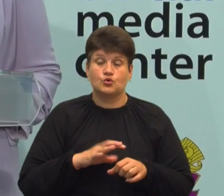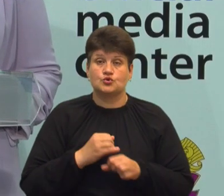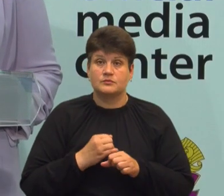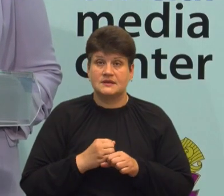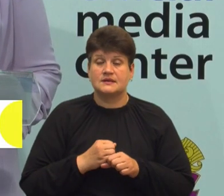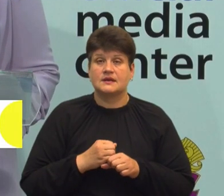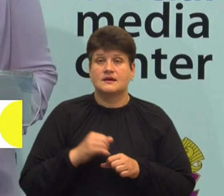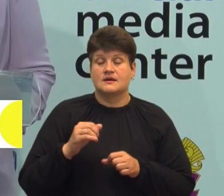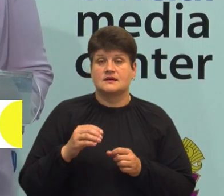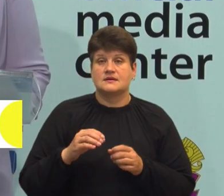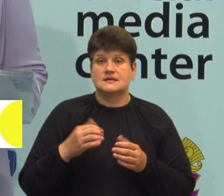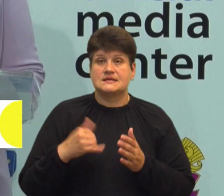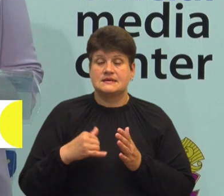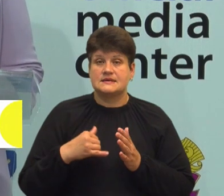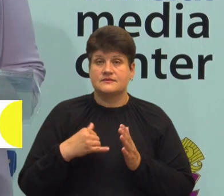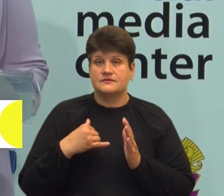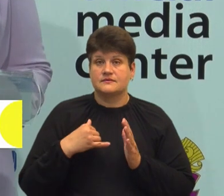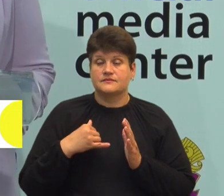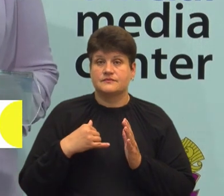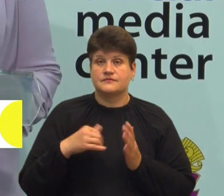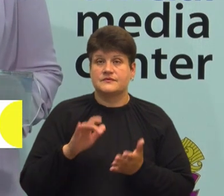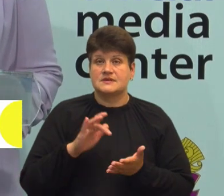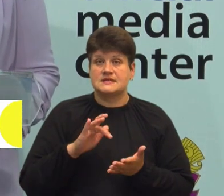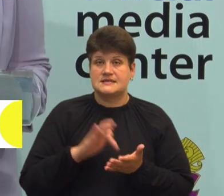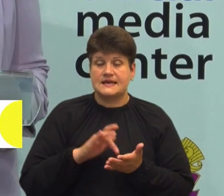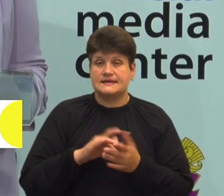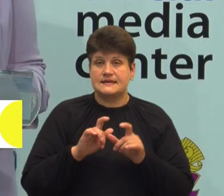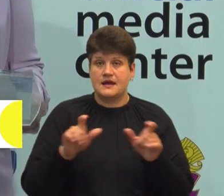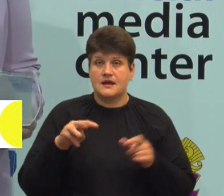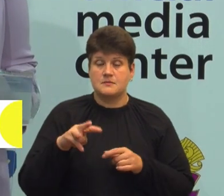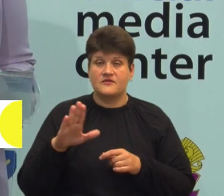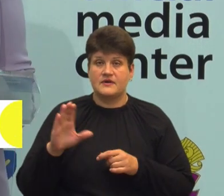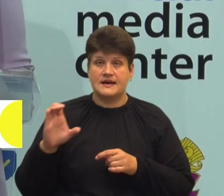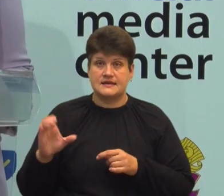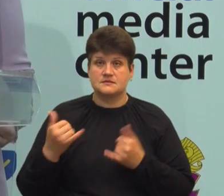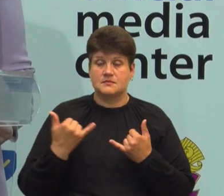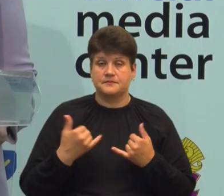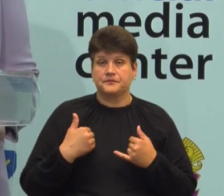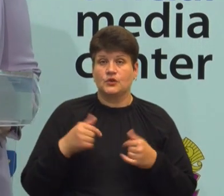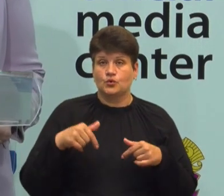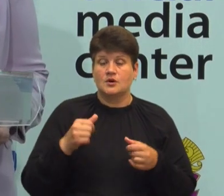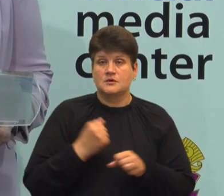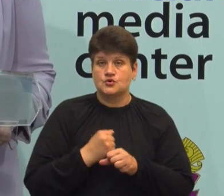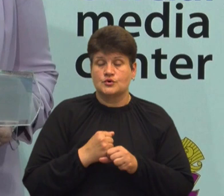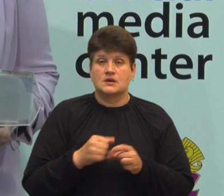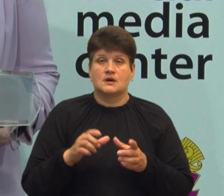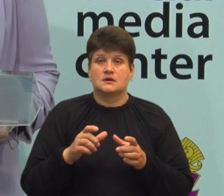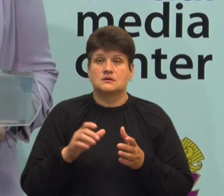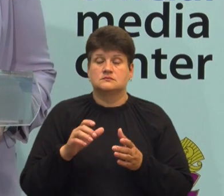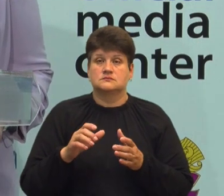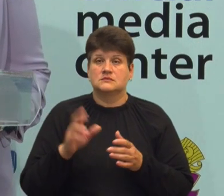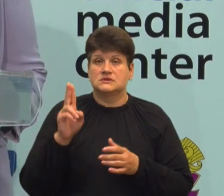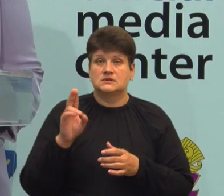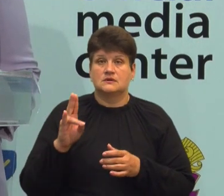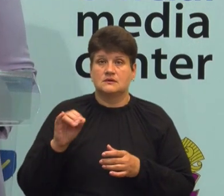ЦНАПи працюють як центри турботи Внутрішньопереміщені особи, оскільки вони приходили в центр громади, приходили до ЦНАПу